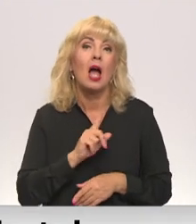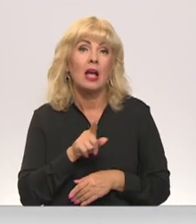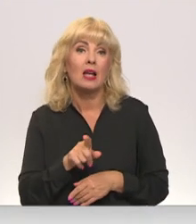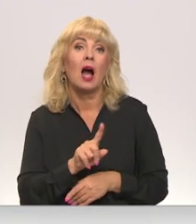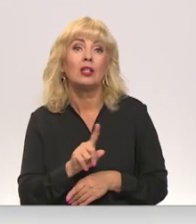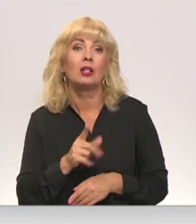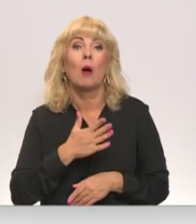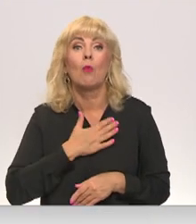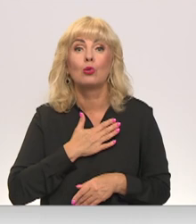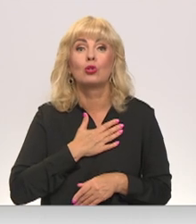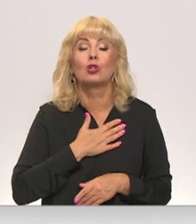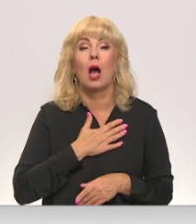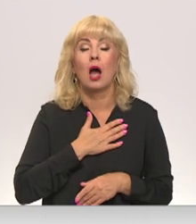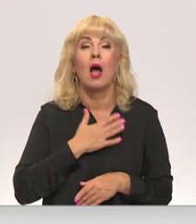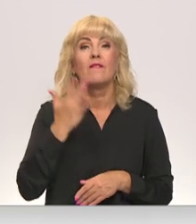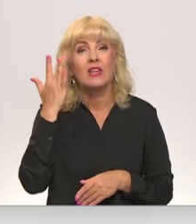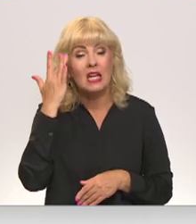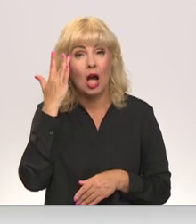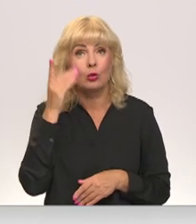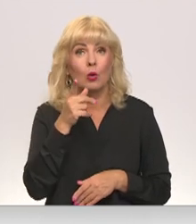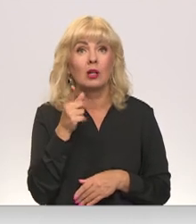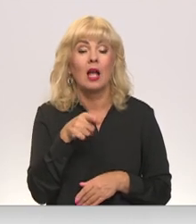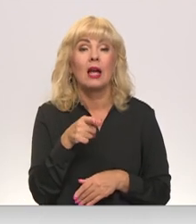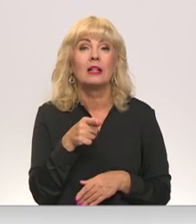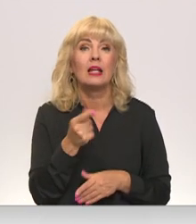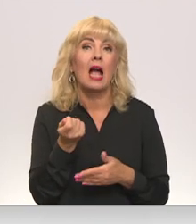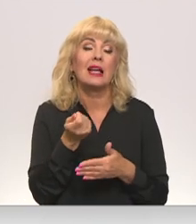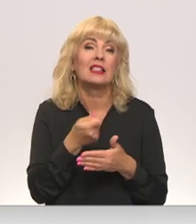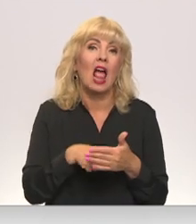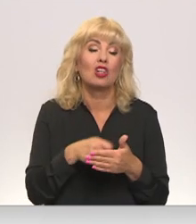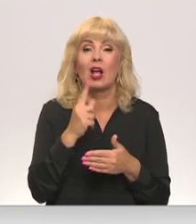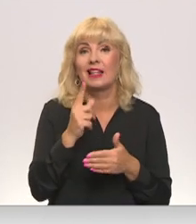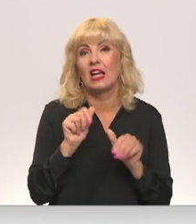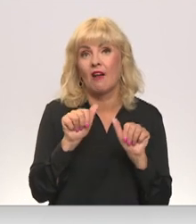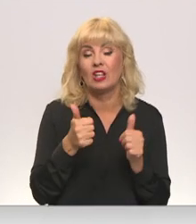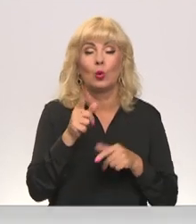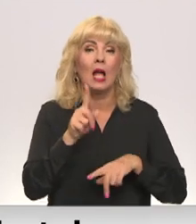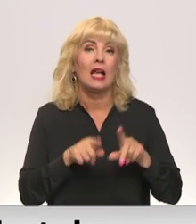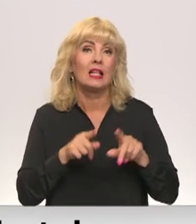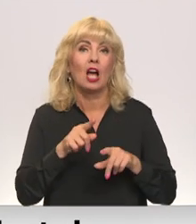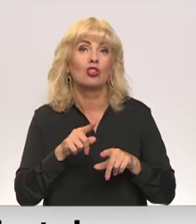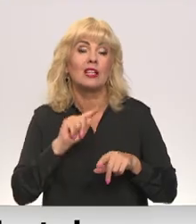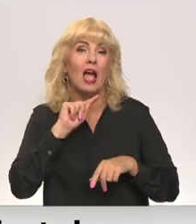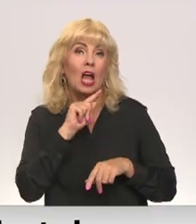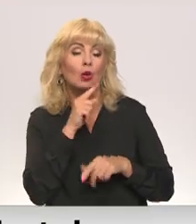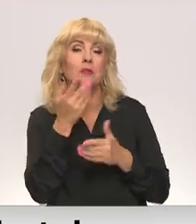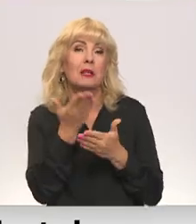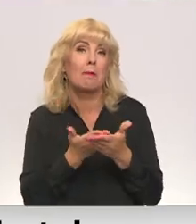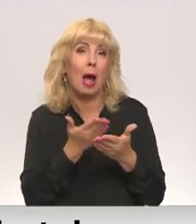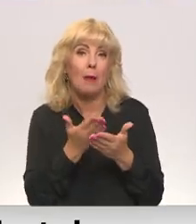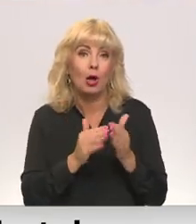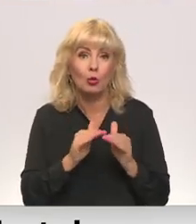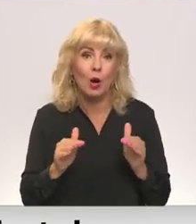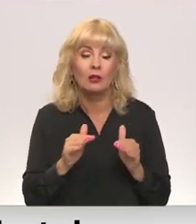iekšējā viedokļa, tad mums ir tikai slēgšanas variants, jo ir dažreiz ekonomiski pamatotāki, ir tiešām